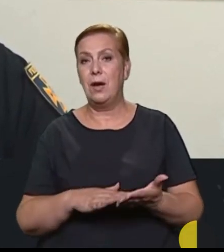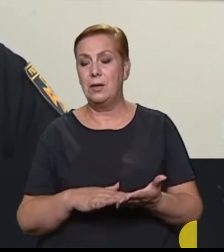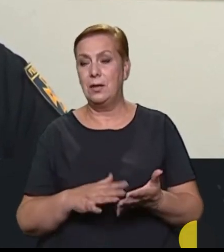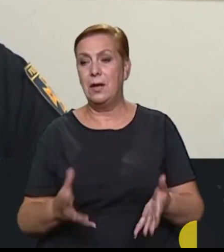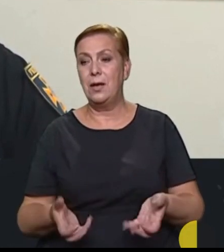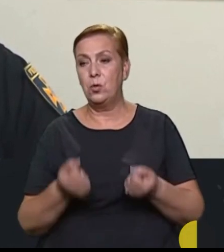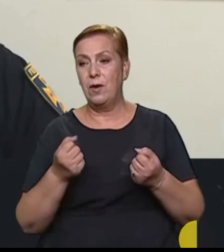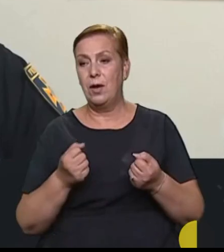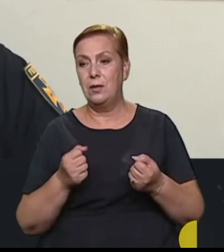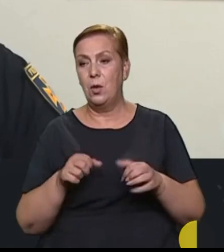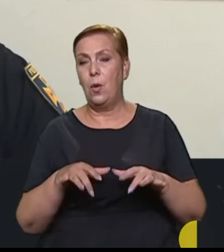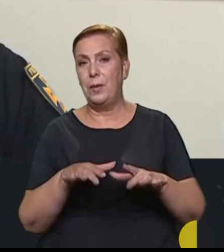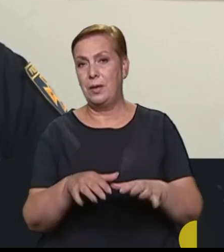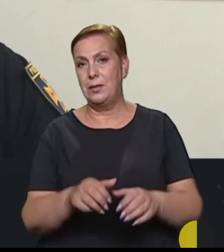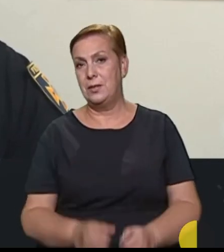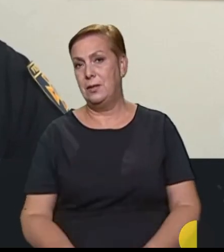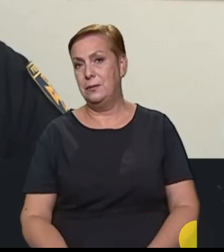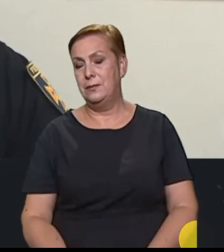операція?